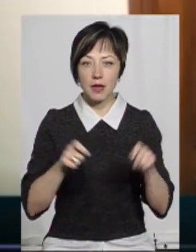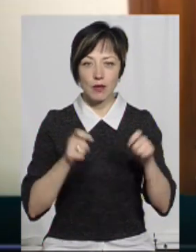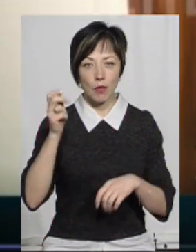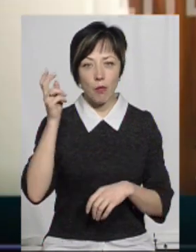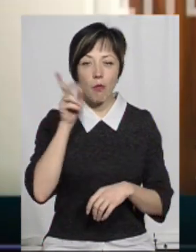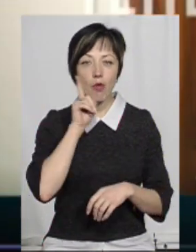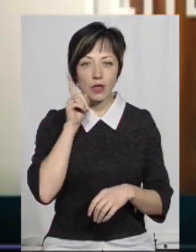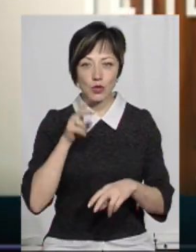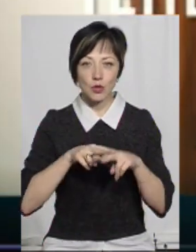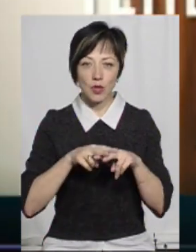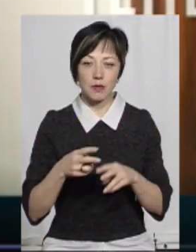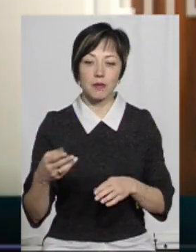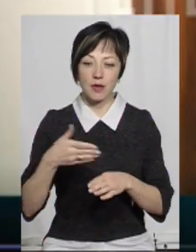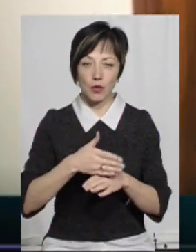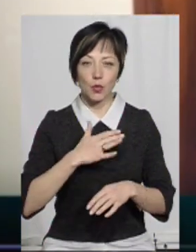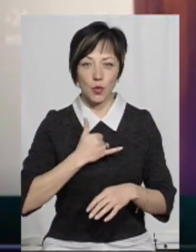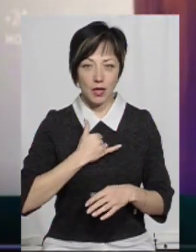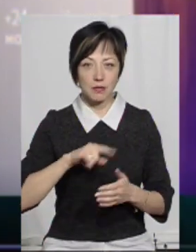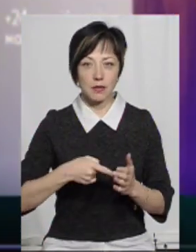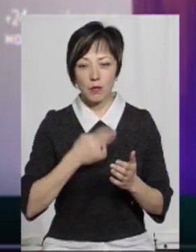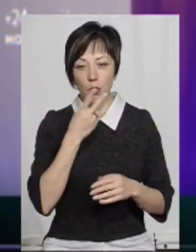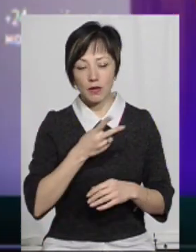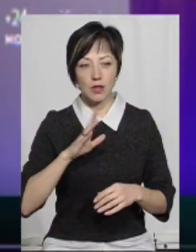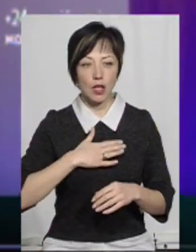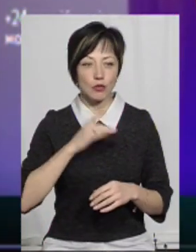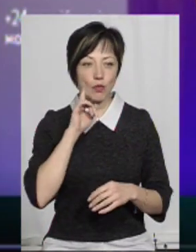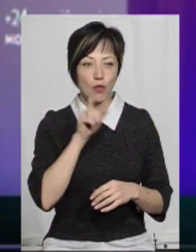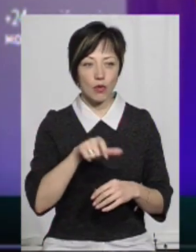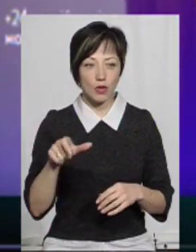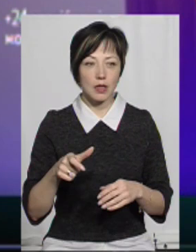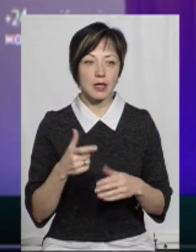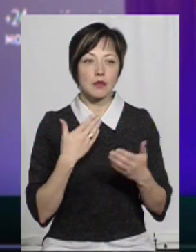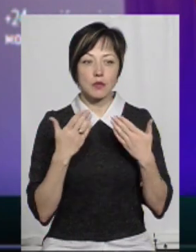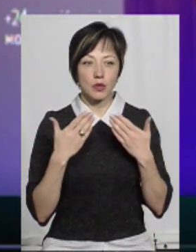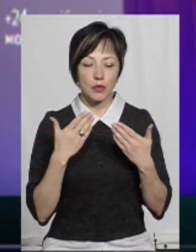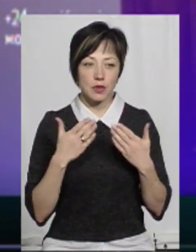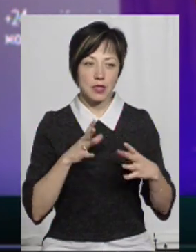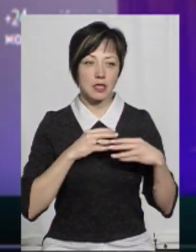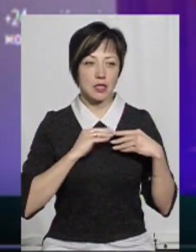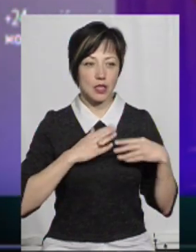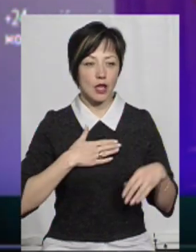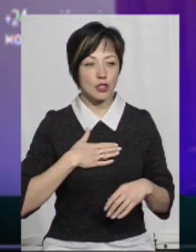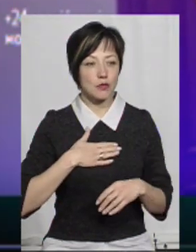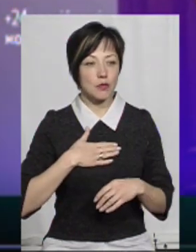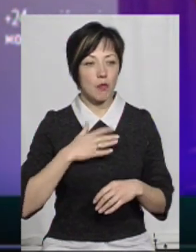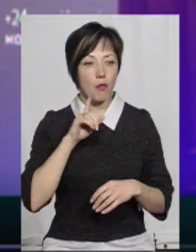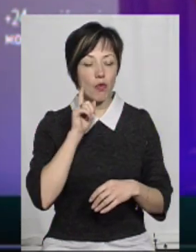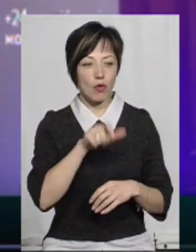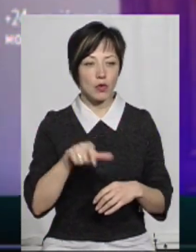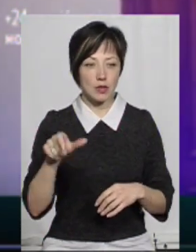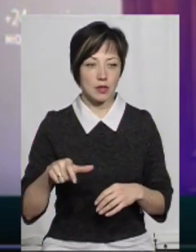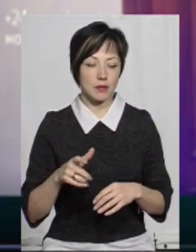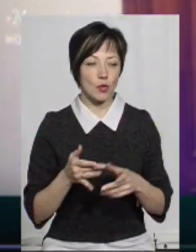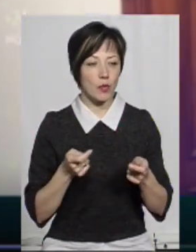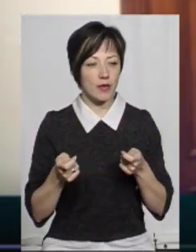столицю, вони завітають і до нас в місто, і подивляться на нашу молодь, і поспілкуються з нашою молоддю, з